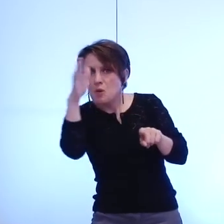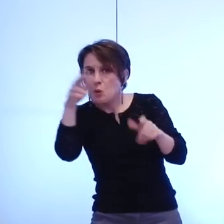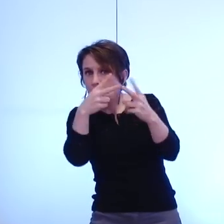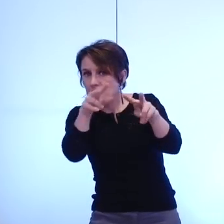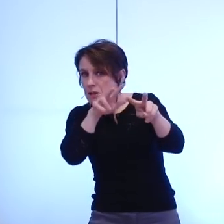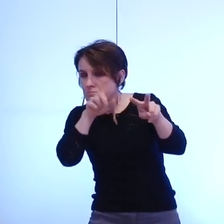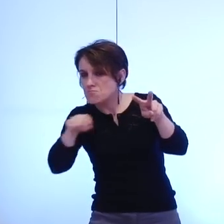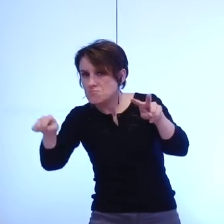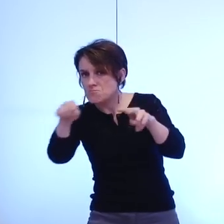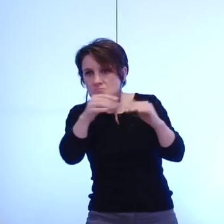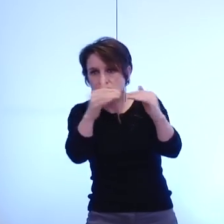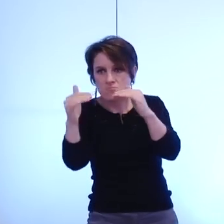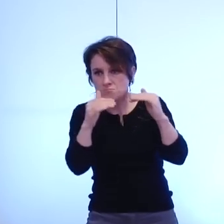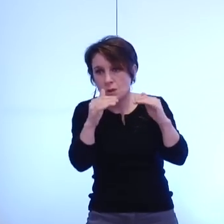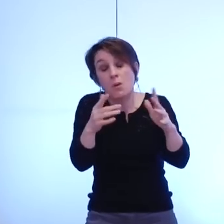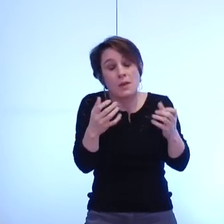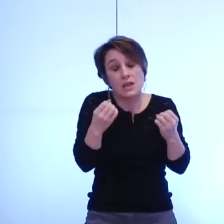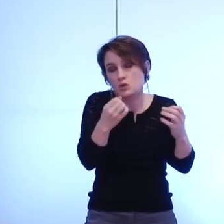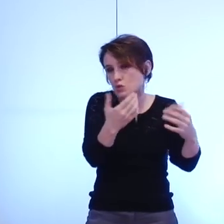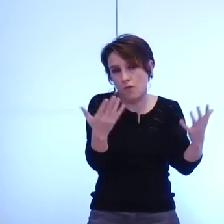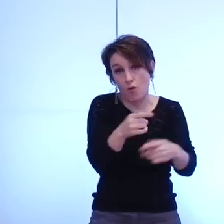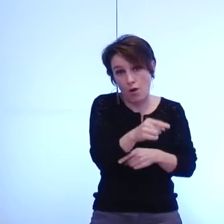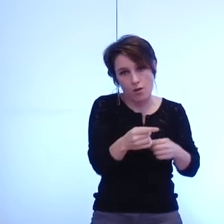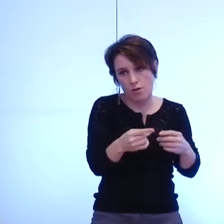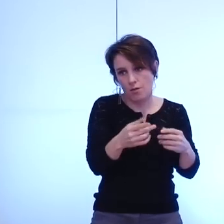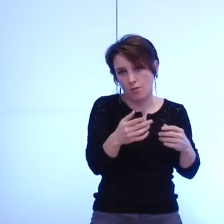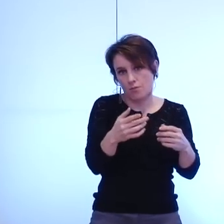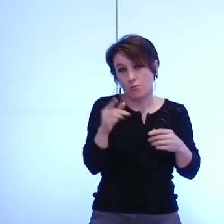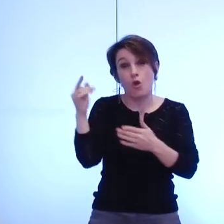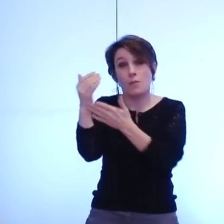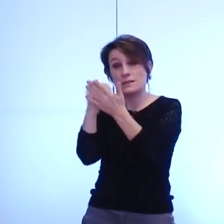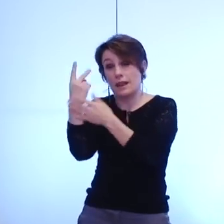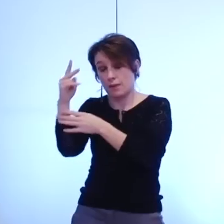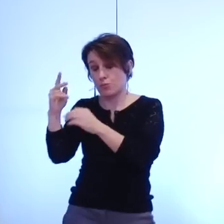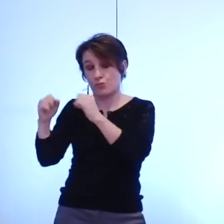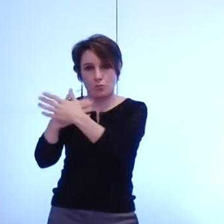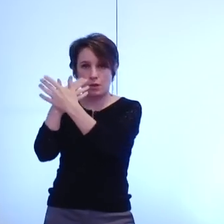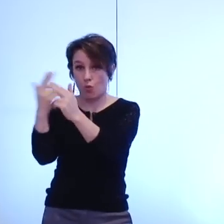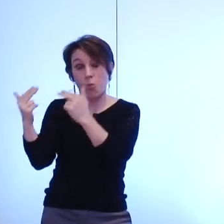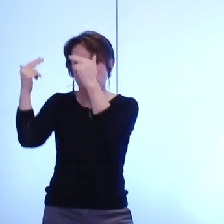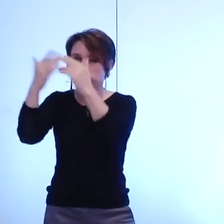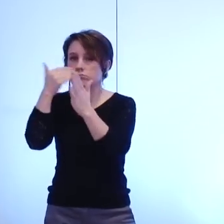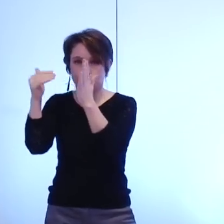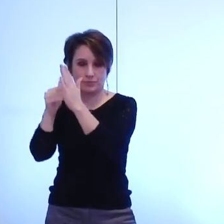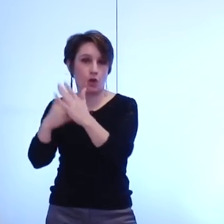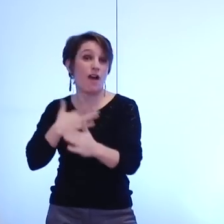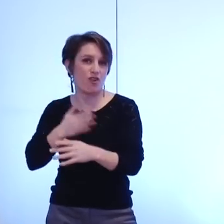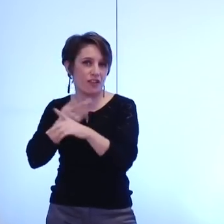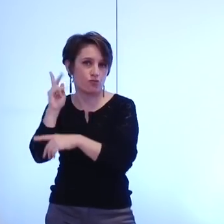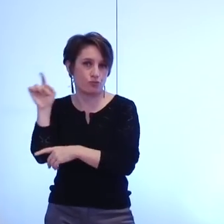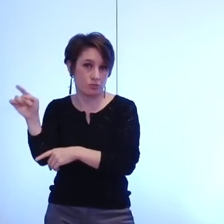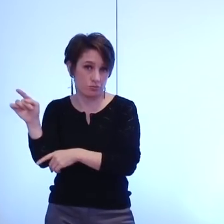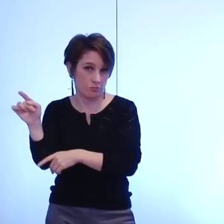le régime indemnitaire le plus favorable est celui de la métro cela va provoquer une